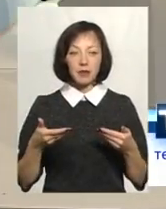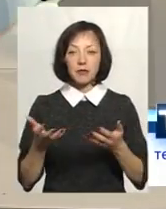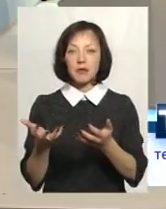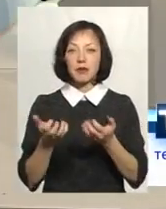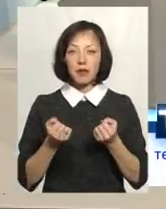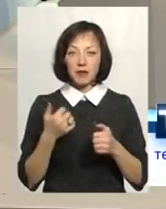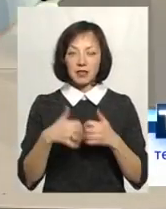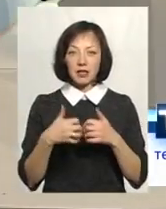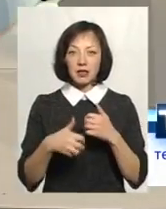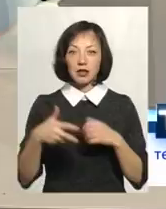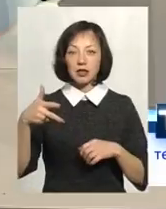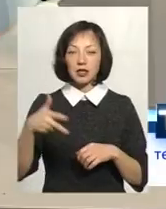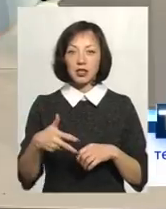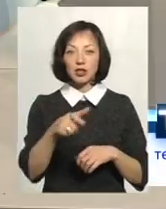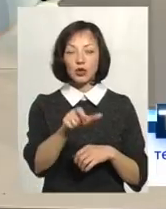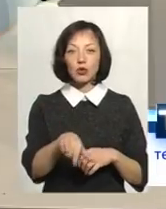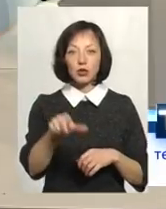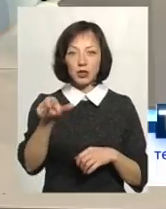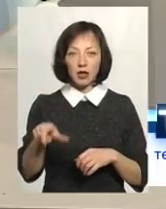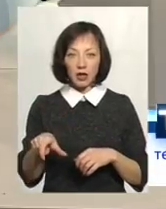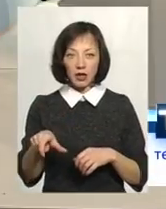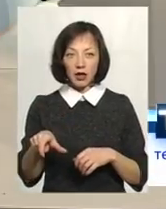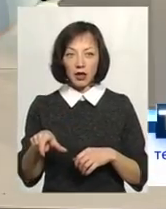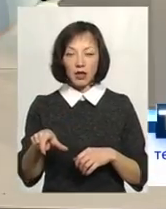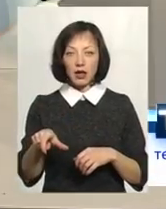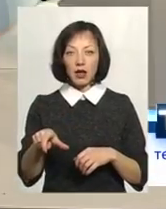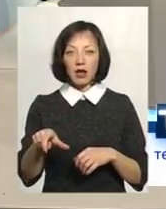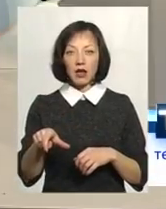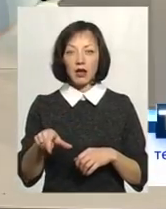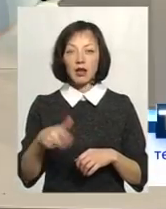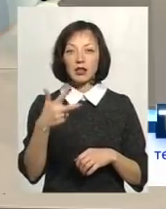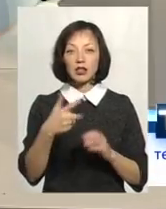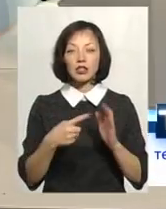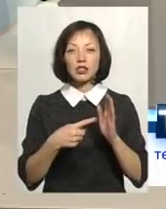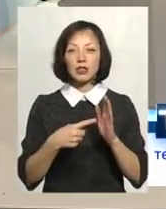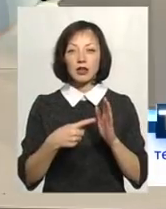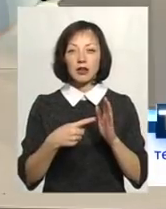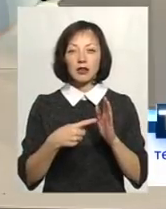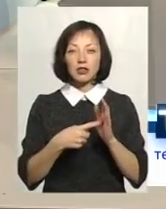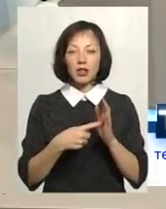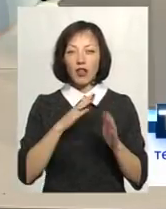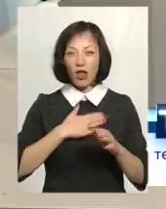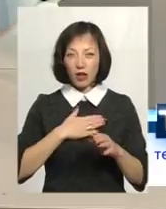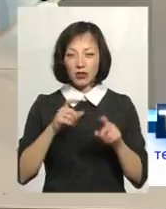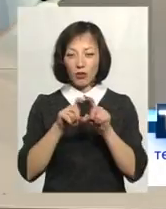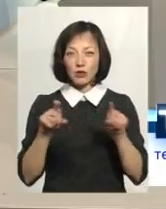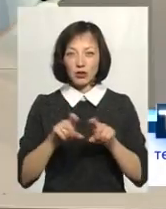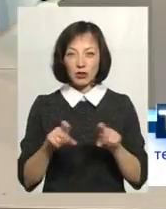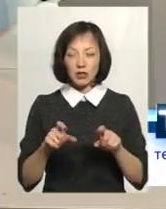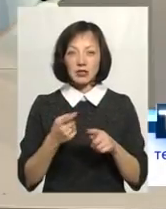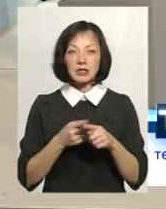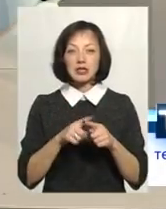в середньому до трьох тисяч людей, а наші архівні установи до 36 в рамках Хмельницької області.